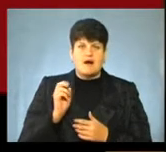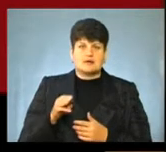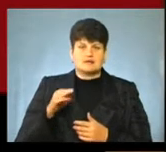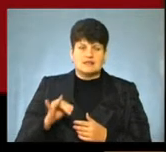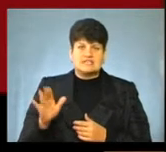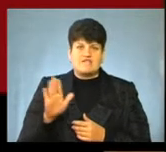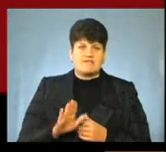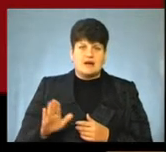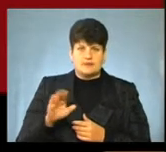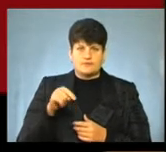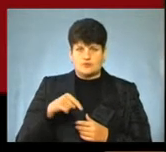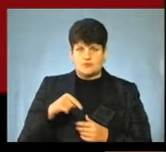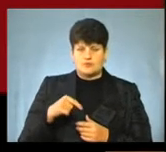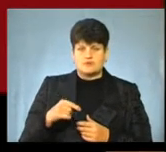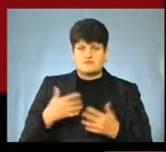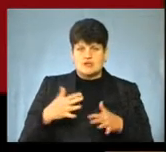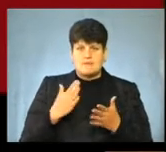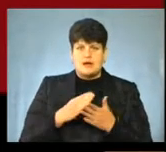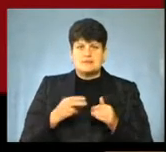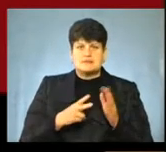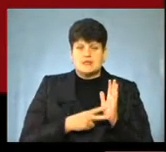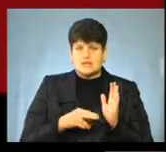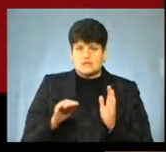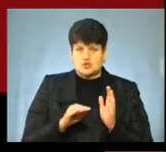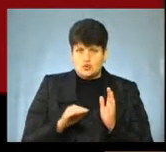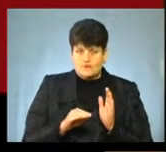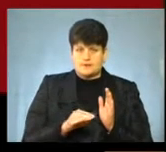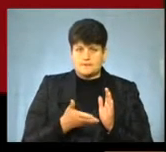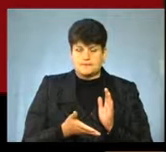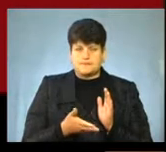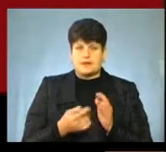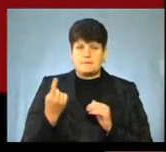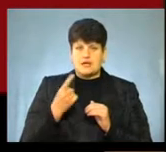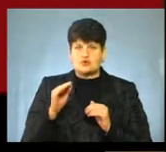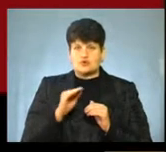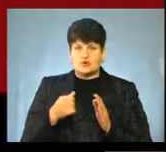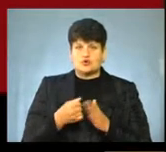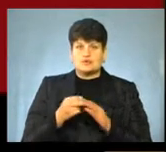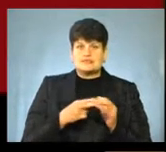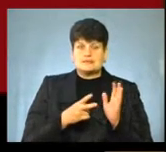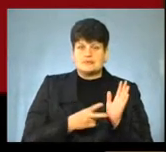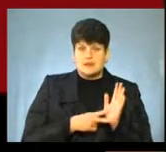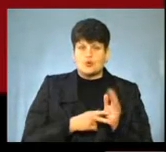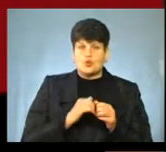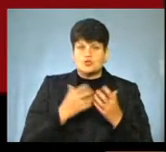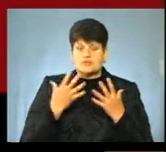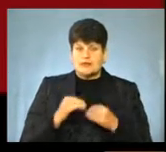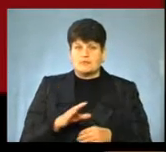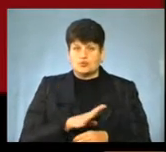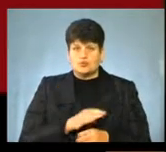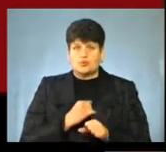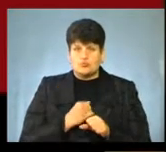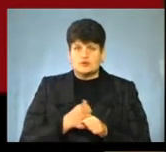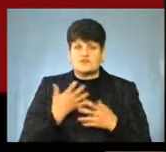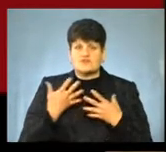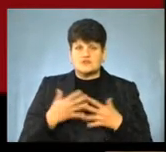за вересень. Зараз вже сьогодні маємо 17 жовтня, так? Тобто від 1 жовтня по 17 кожен день тривали роботи.